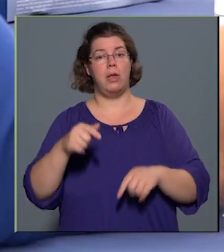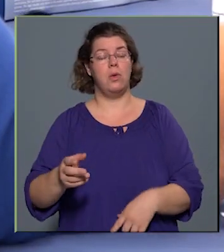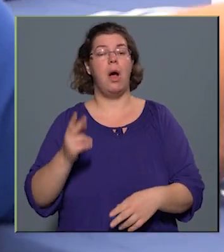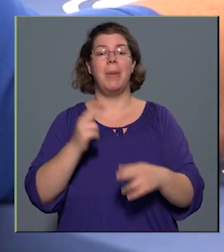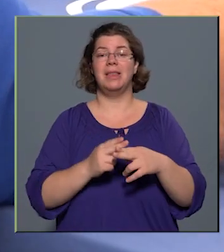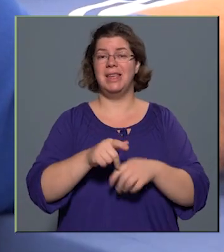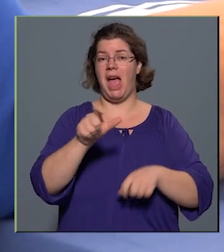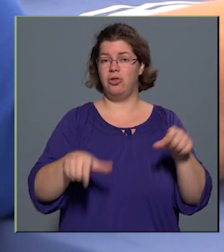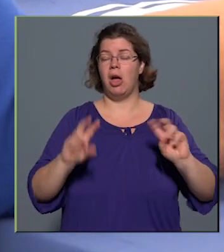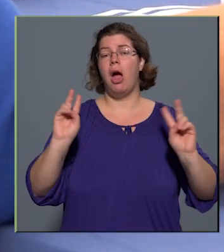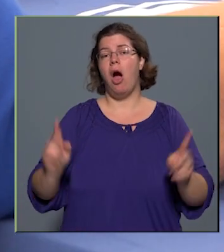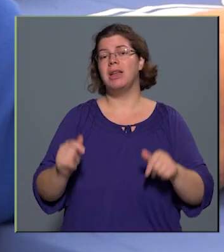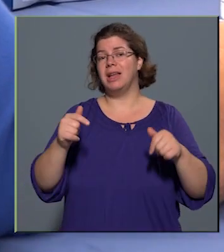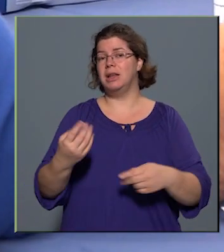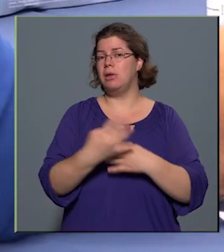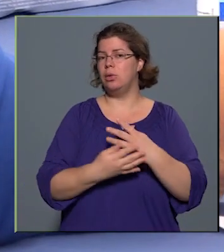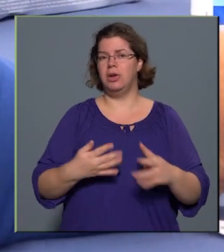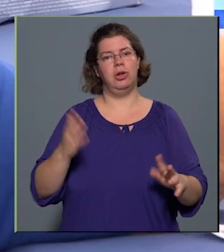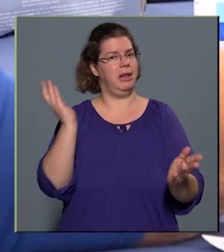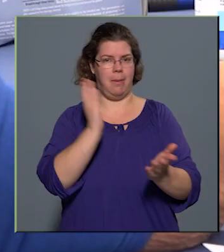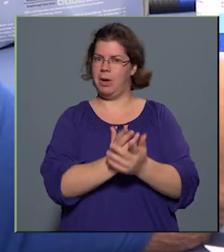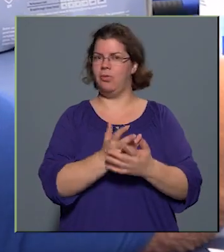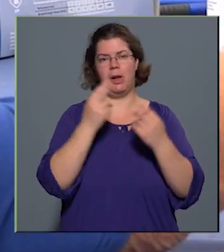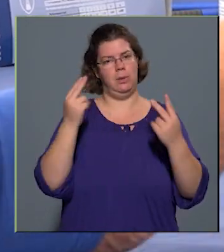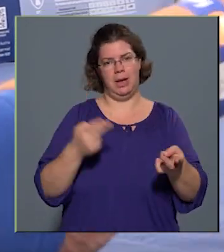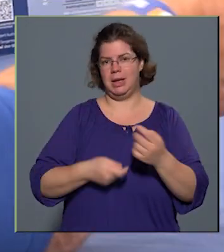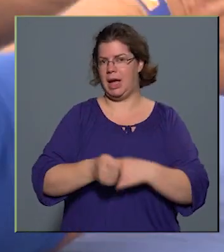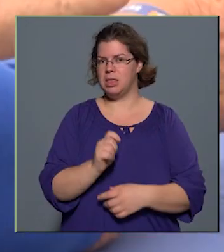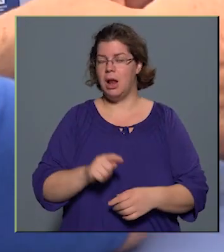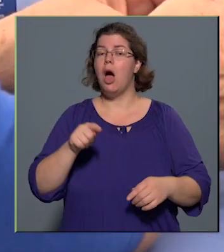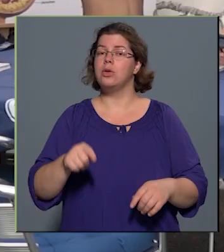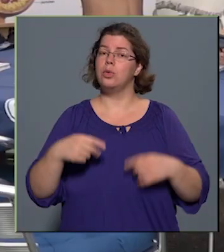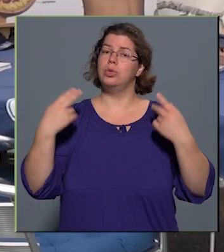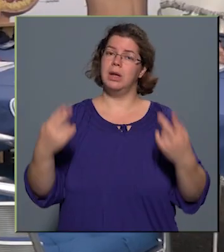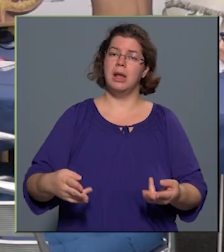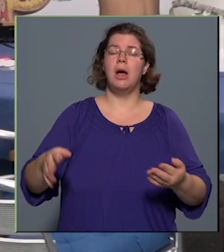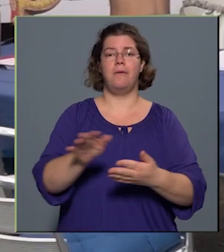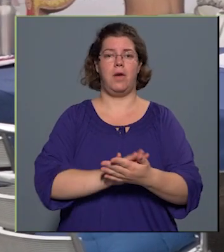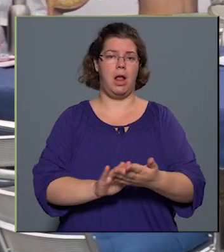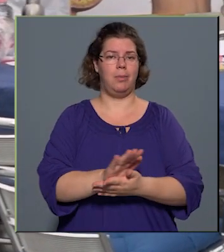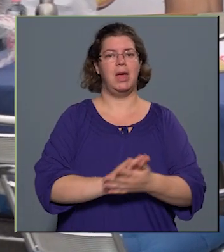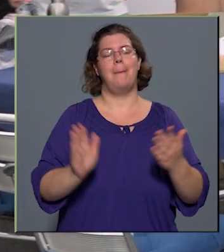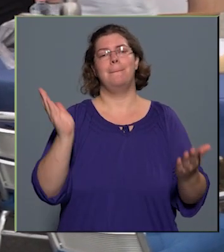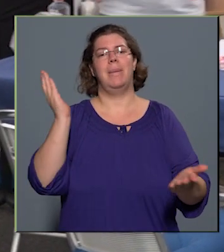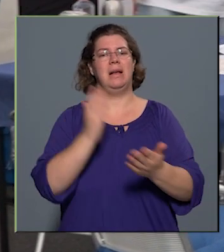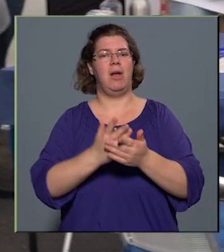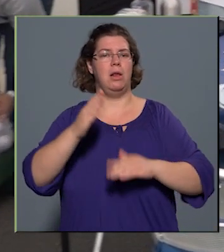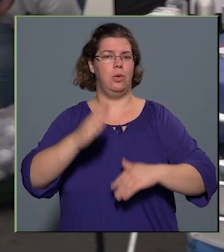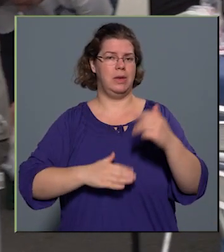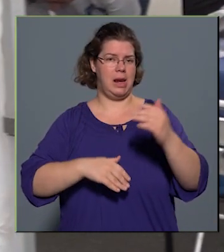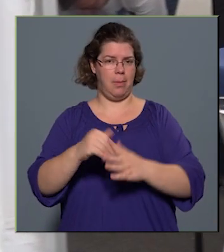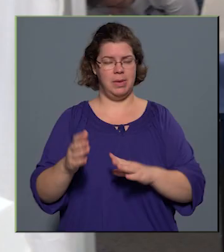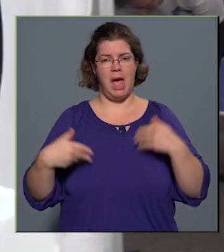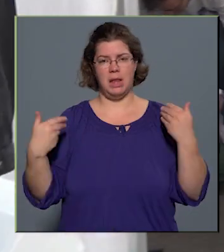esetében itt a szűrésen nem megfelelő értékeket találunk, azok utána valamilyen megfelelő terápiát